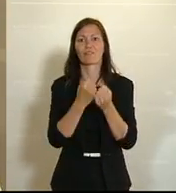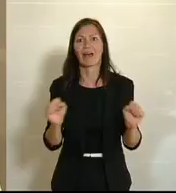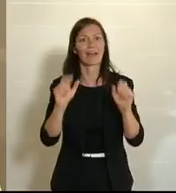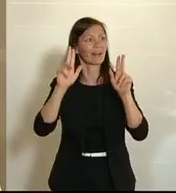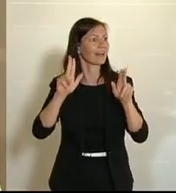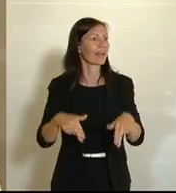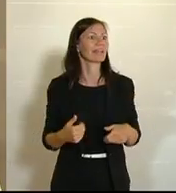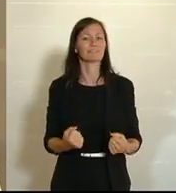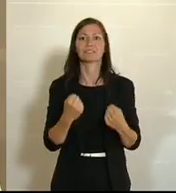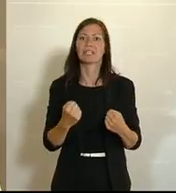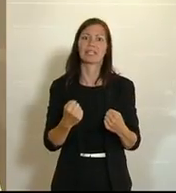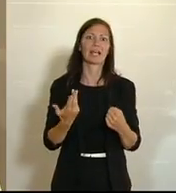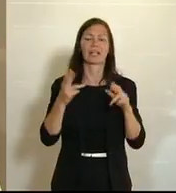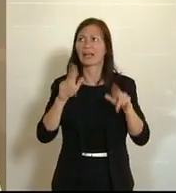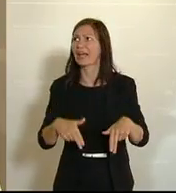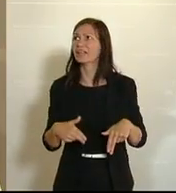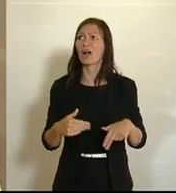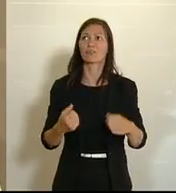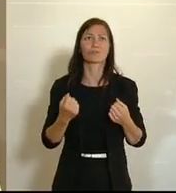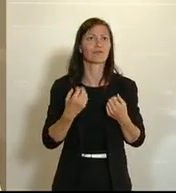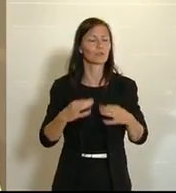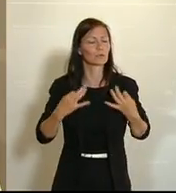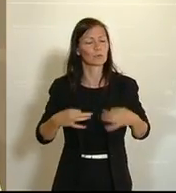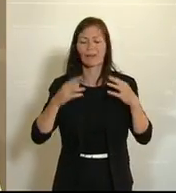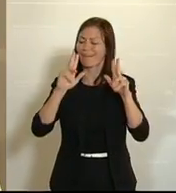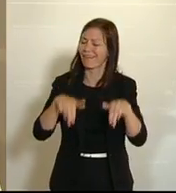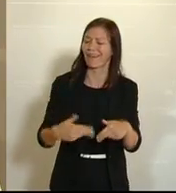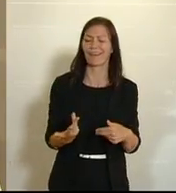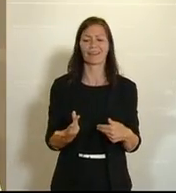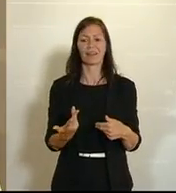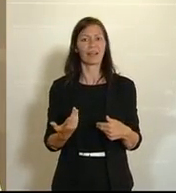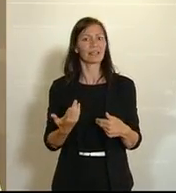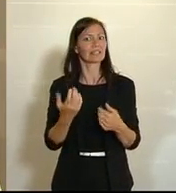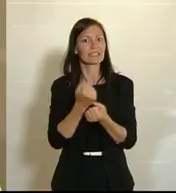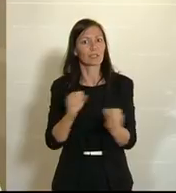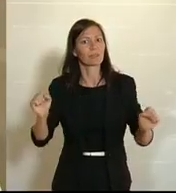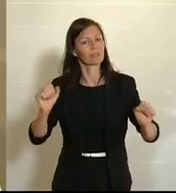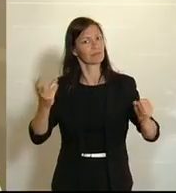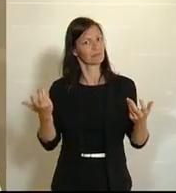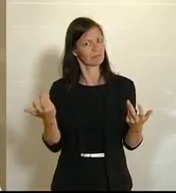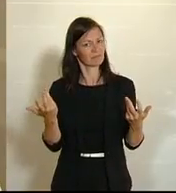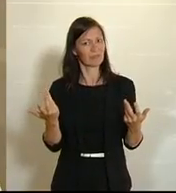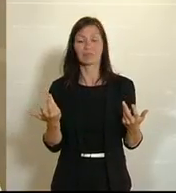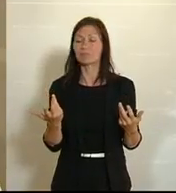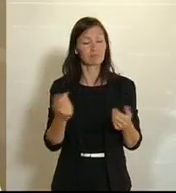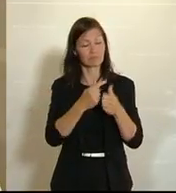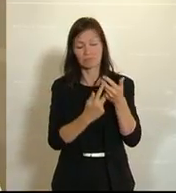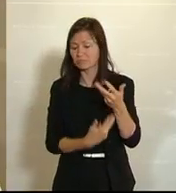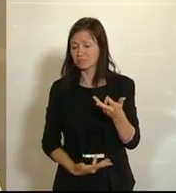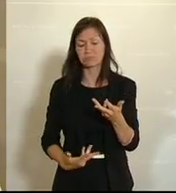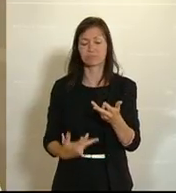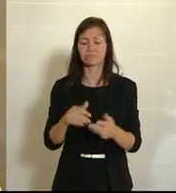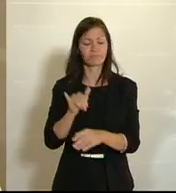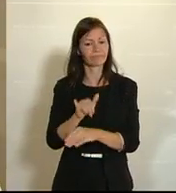Nichtdiskriminierung, Gesundheit und alle Rechte des Arbeitsschutzes missachtet. Die Opfer sind schwer traumatisiert von den